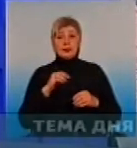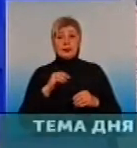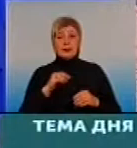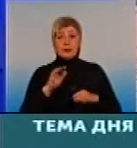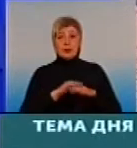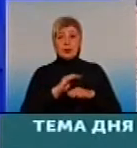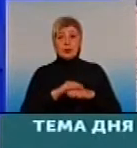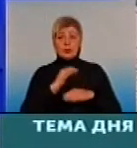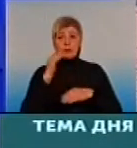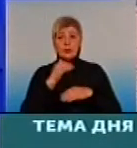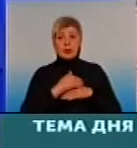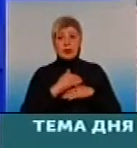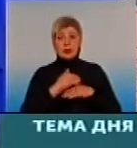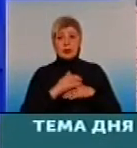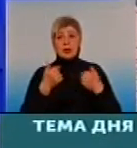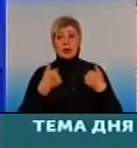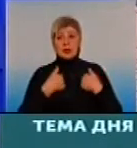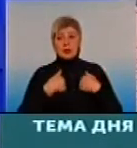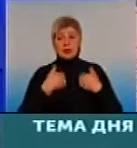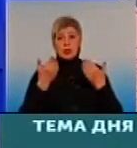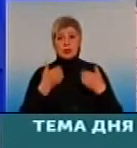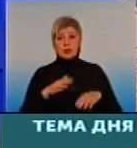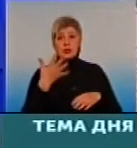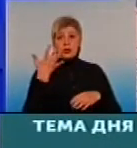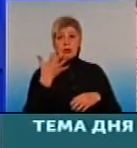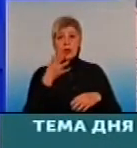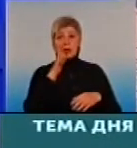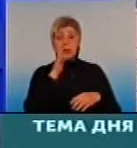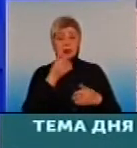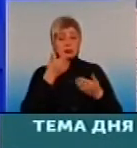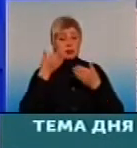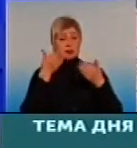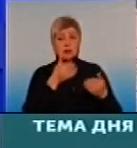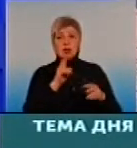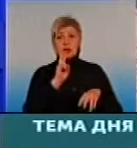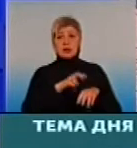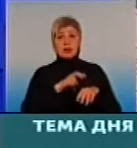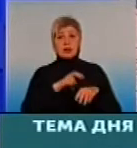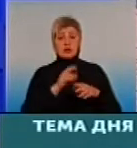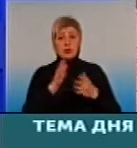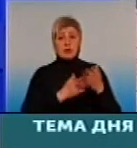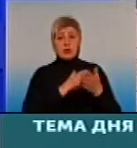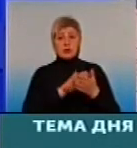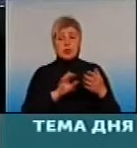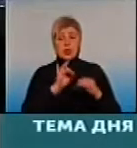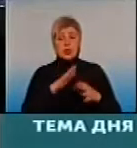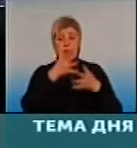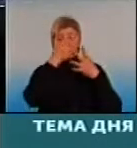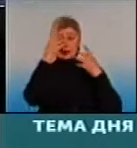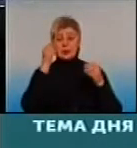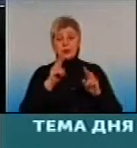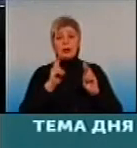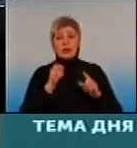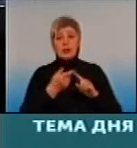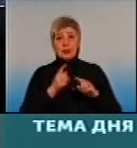Добрый вечір. Я вже 5 років не обращалась к врачам вообще і забыла, як це робиться.